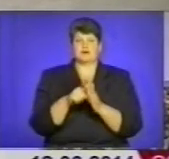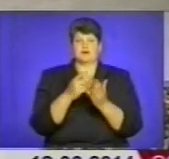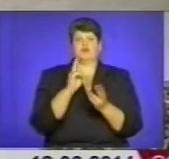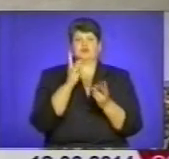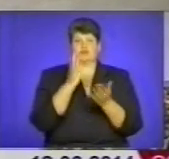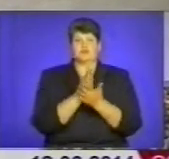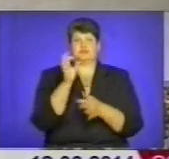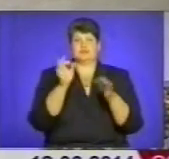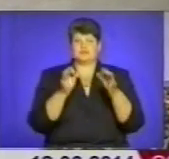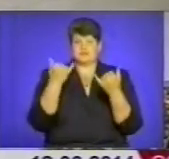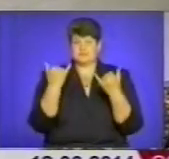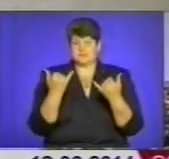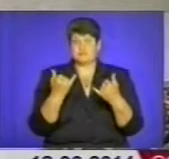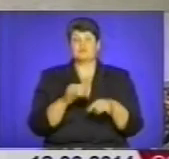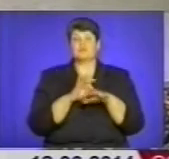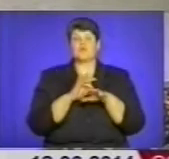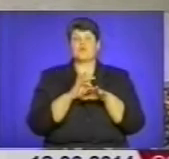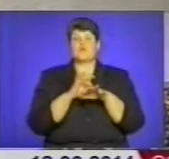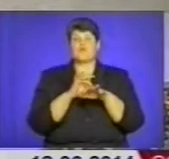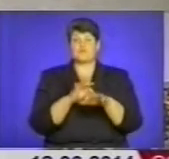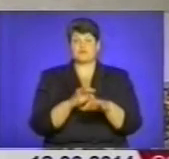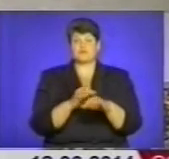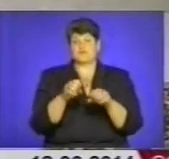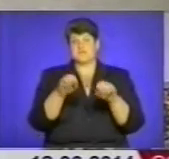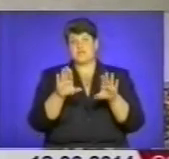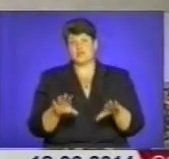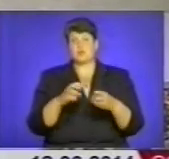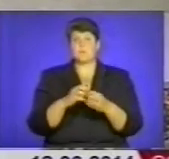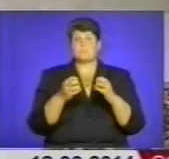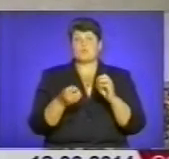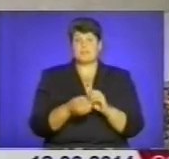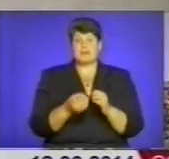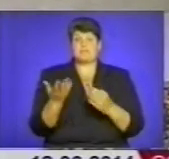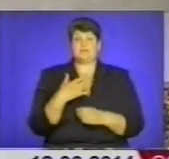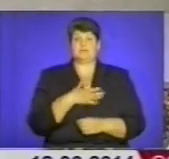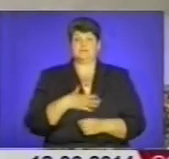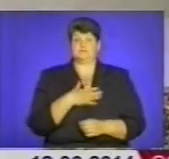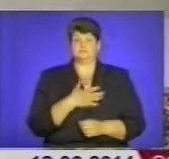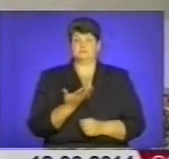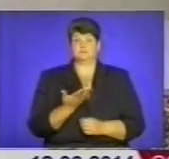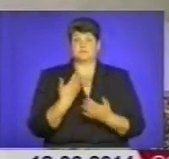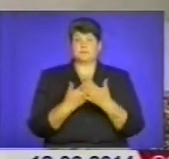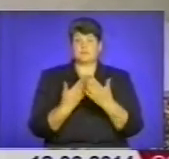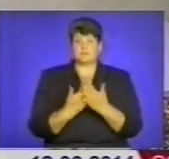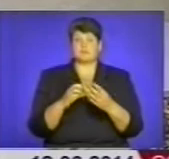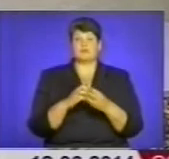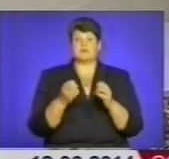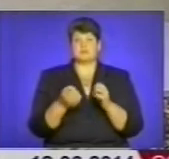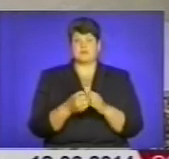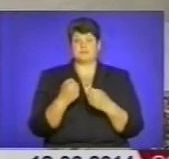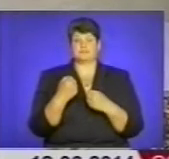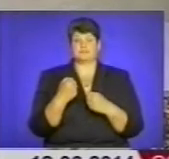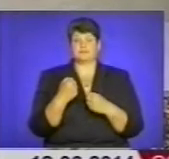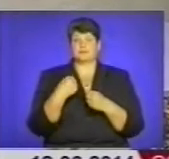засідання, проводять, вони вирішують проблеми, які їх хвилюють. Наприклад, проблеми подолання